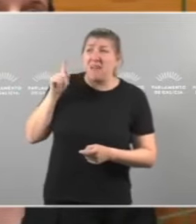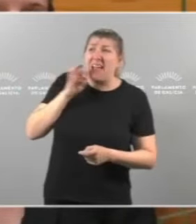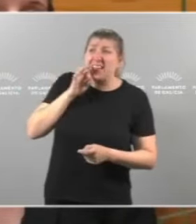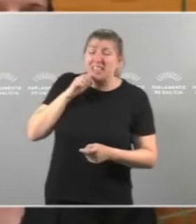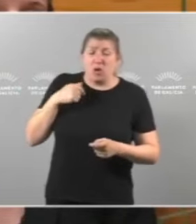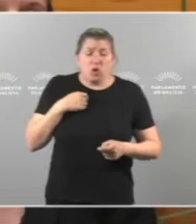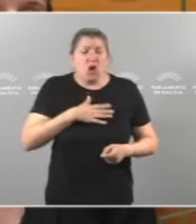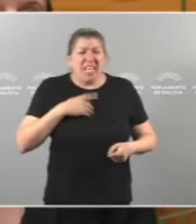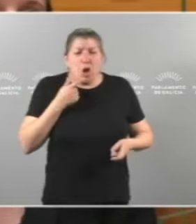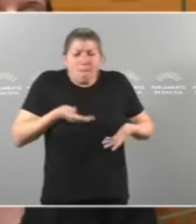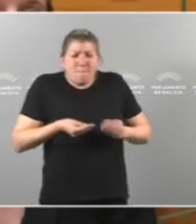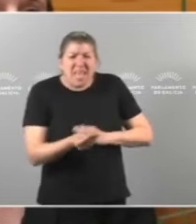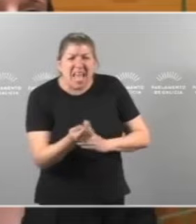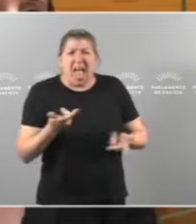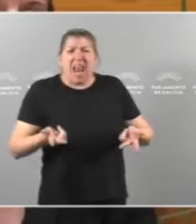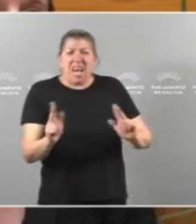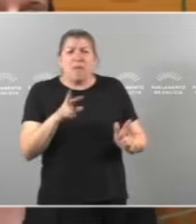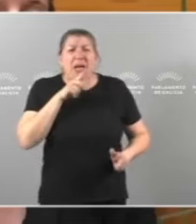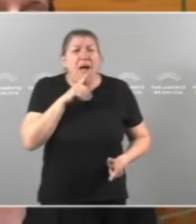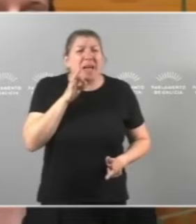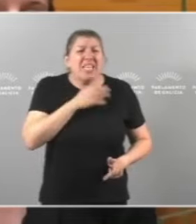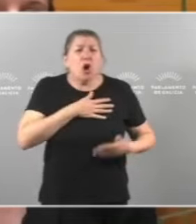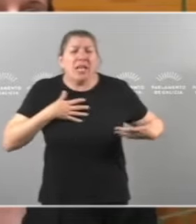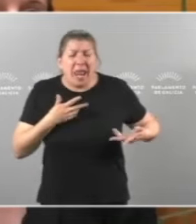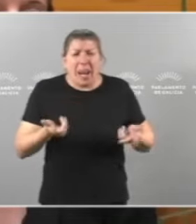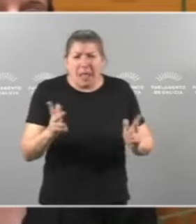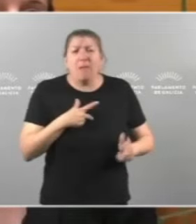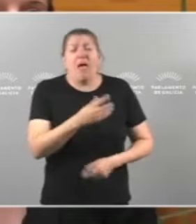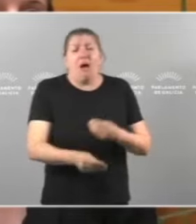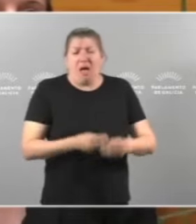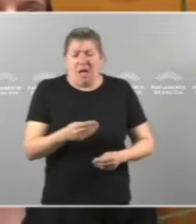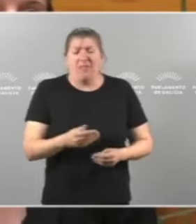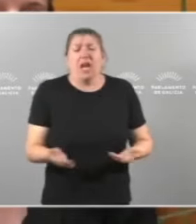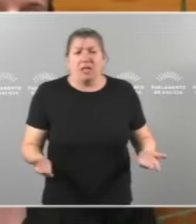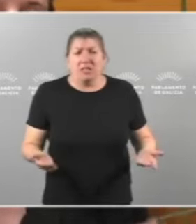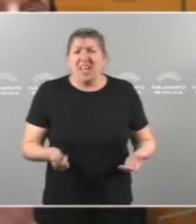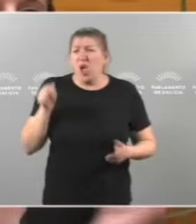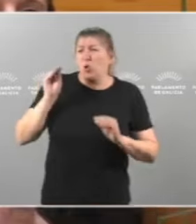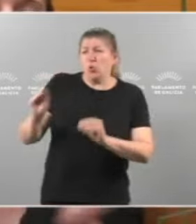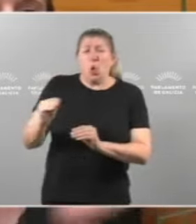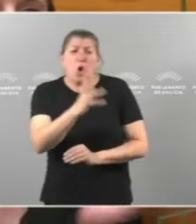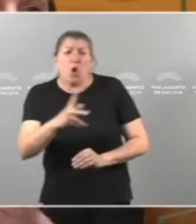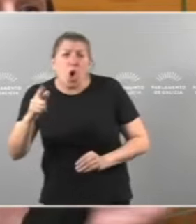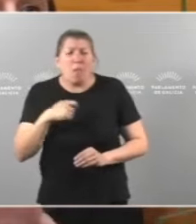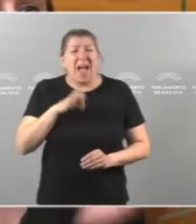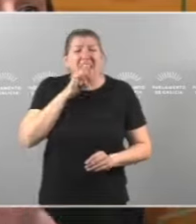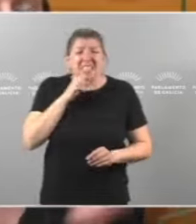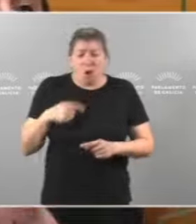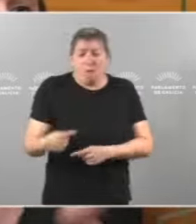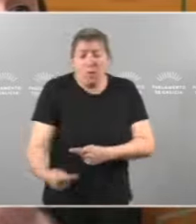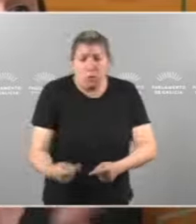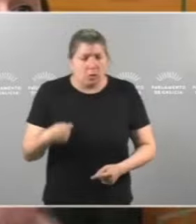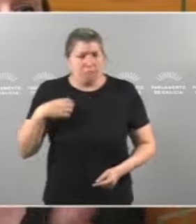oportunidade e a liberdade de falar en galego. E non teñen direito a roubarlle xo galego as novas eracións. Non